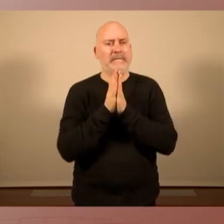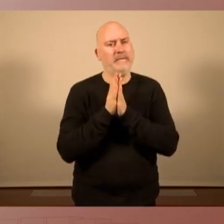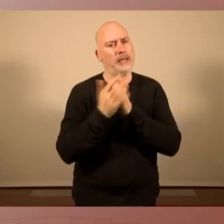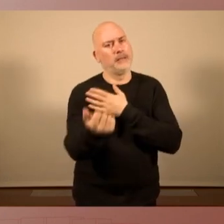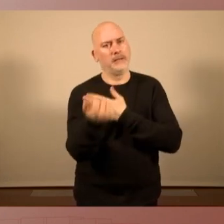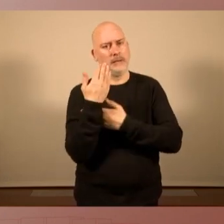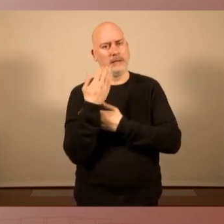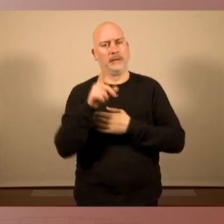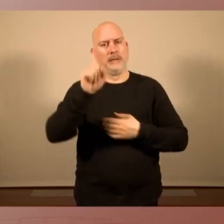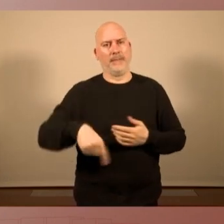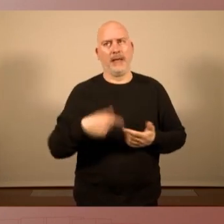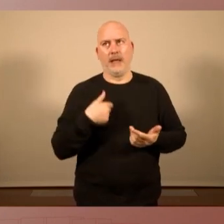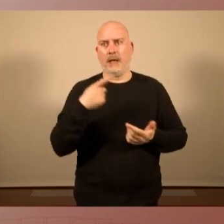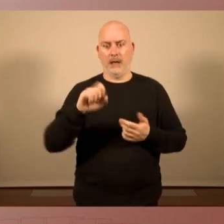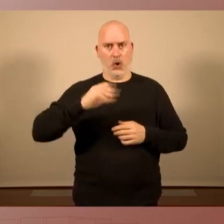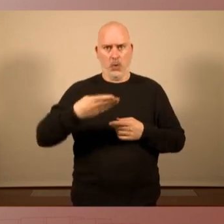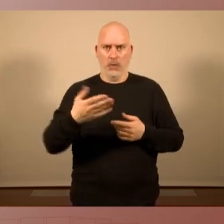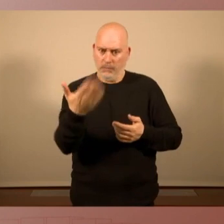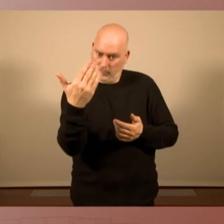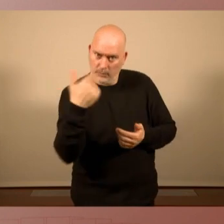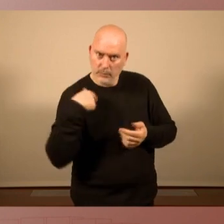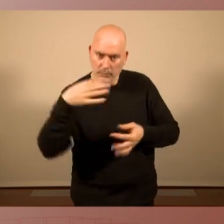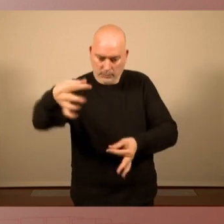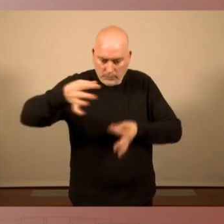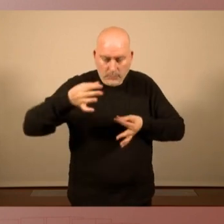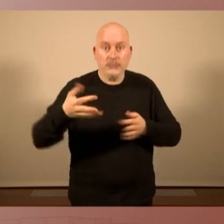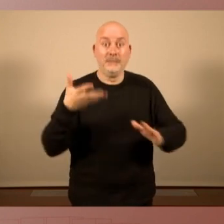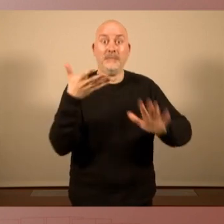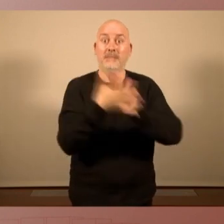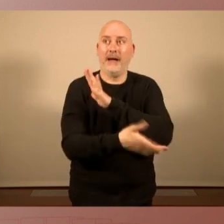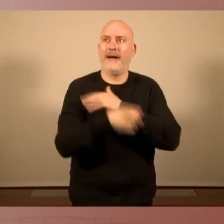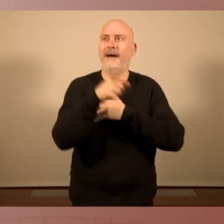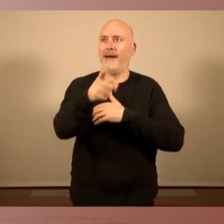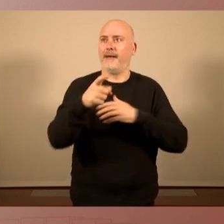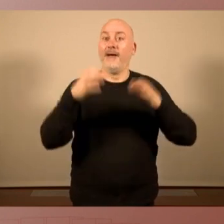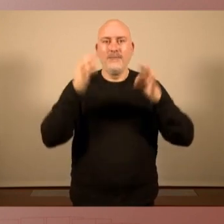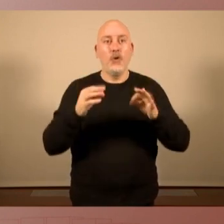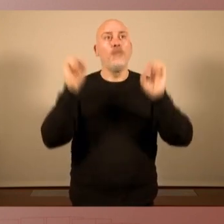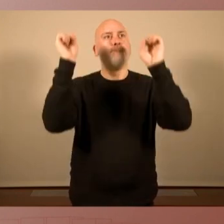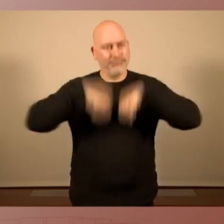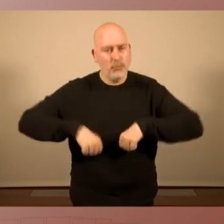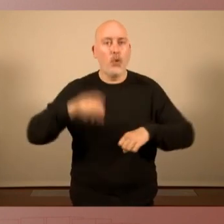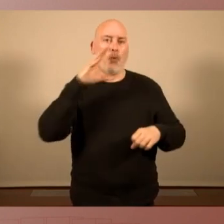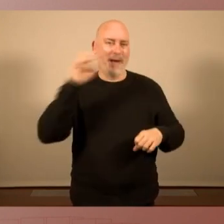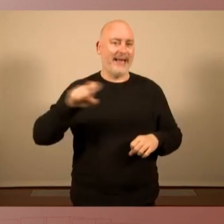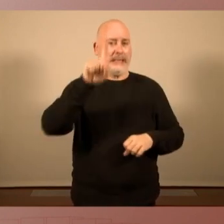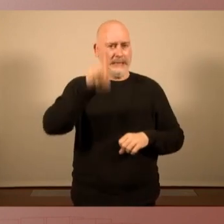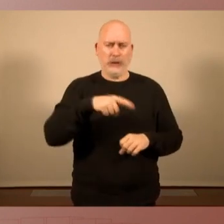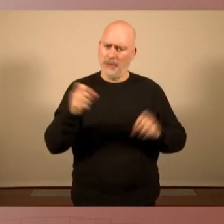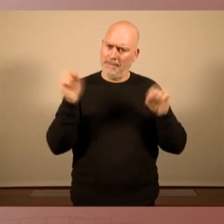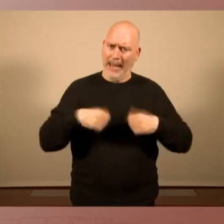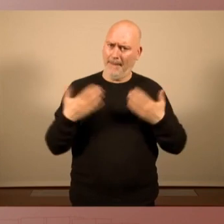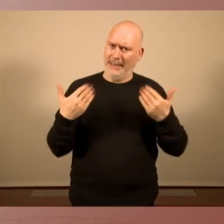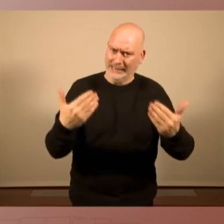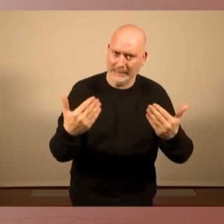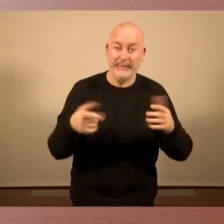també a la CUP perquè entenem que, més enllà de la pressa per conformar un govern o no, insistim, hi ha pressa per